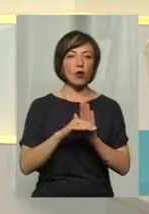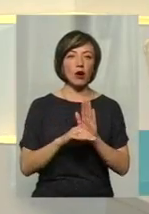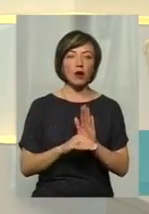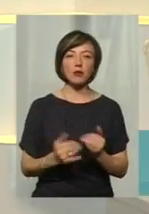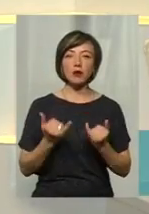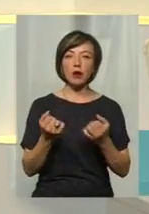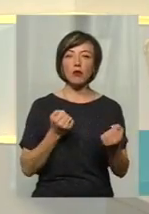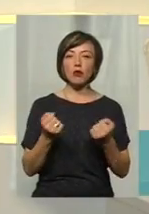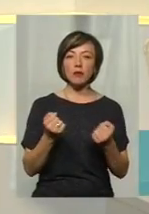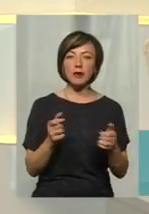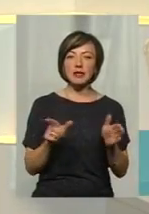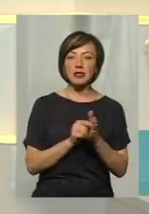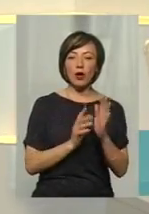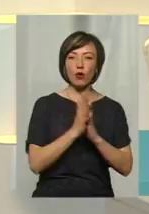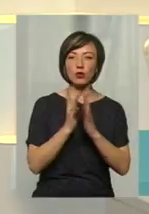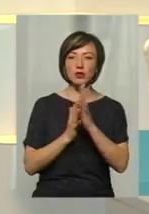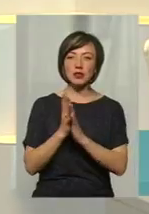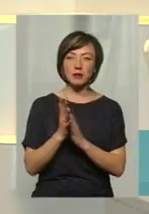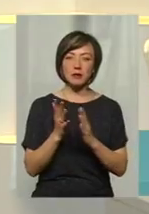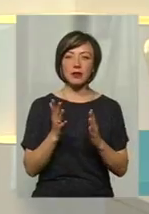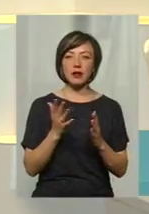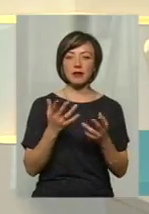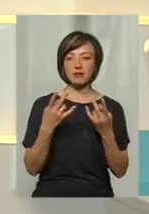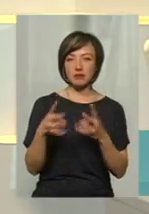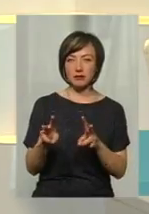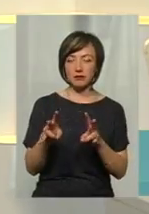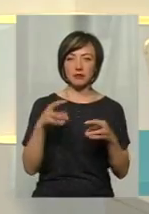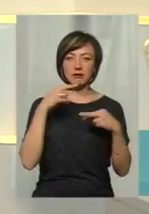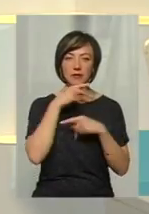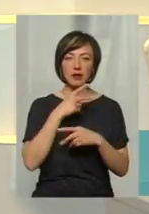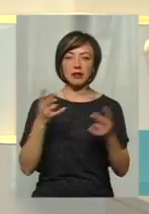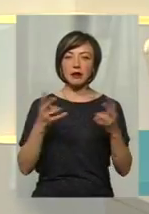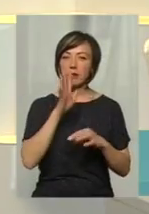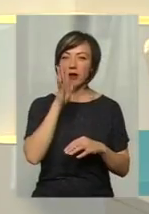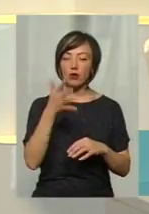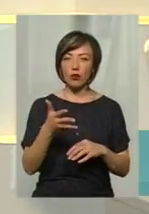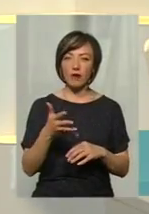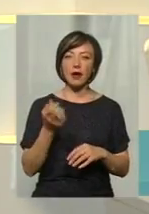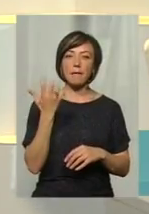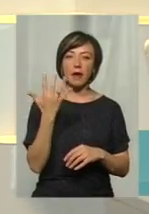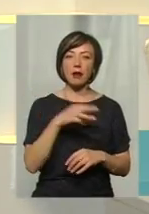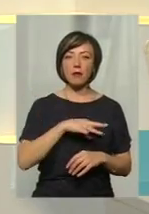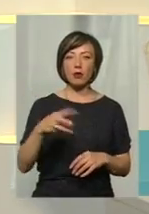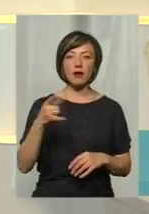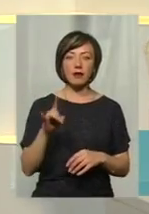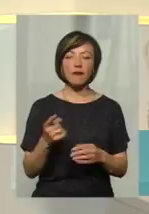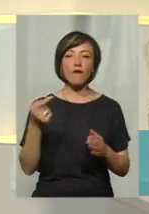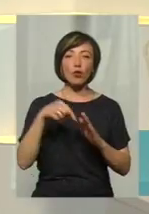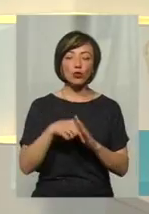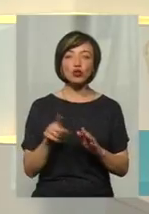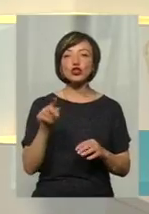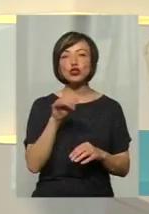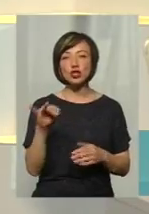боротьби з амброзією, борщівником та іншими бур'янами. Для цього потрібно 5 років та 5 мільйонів гривень. Отож, чи